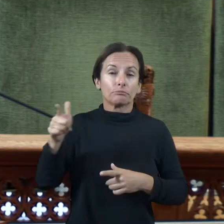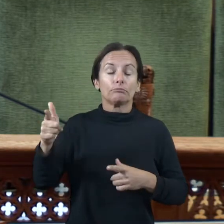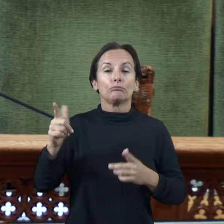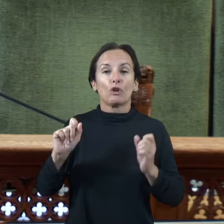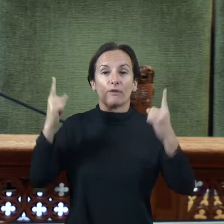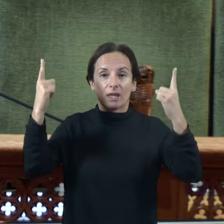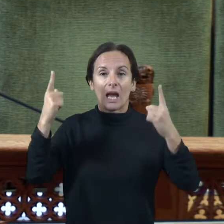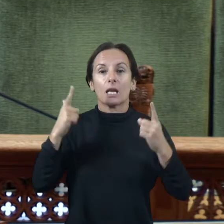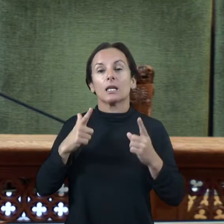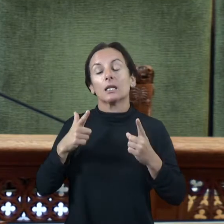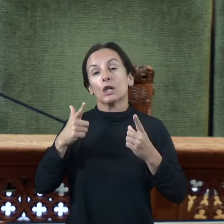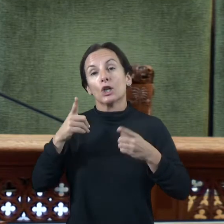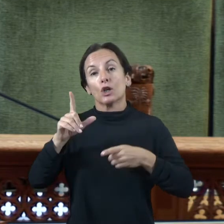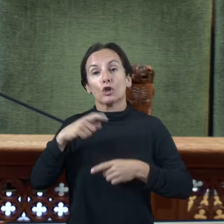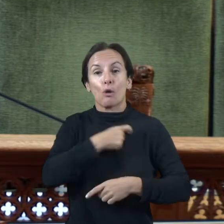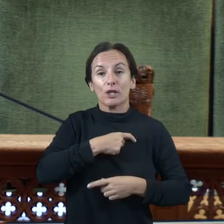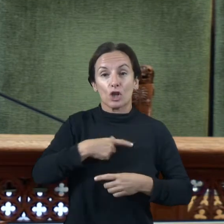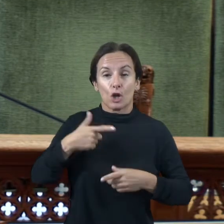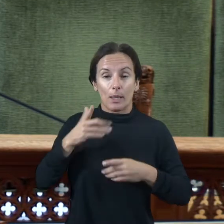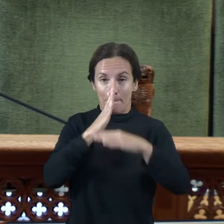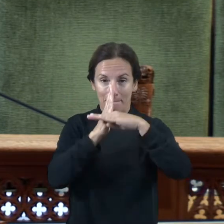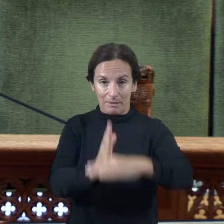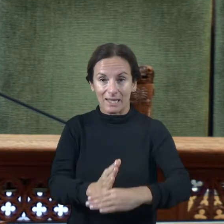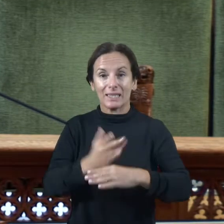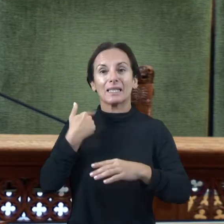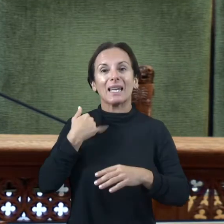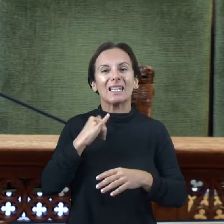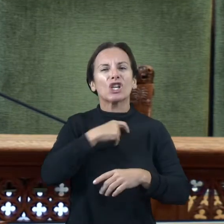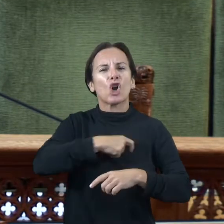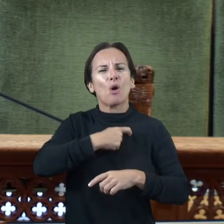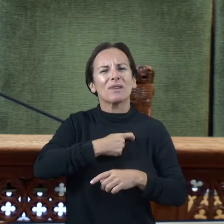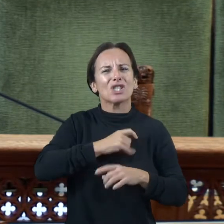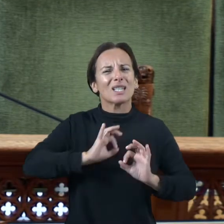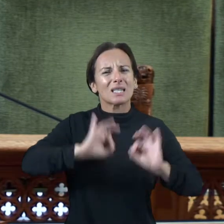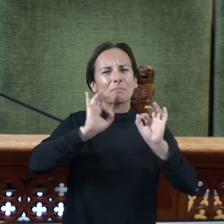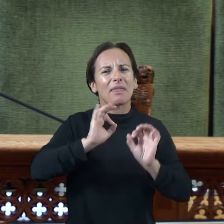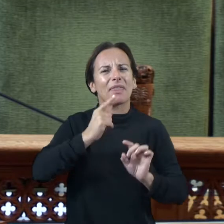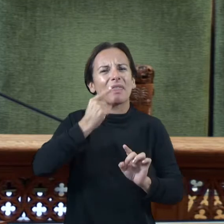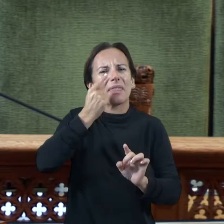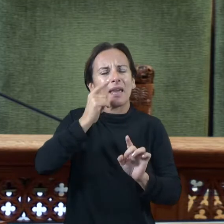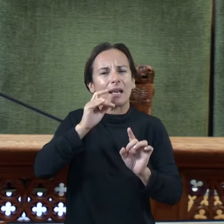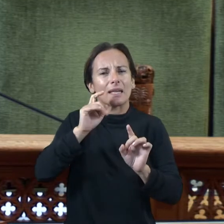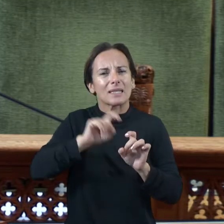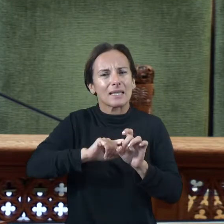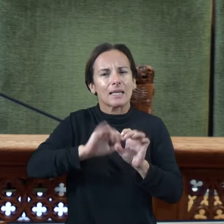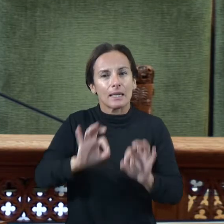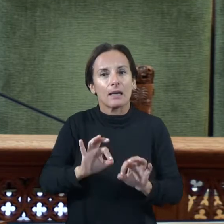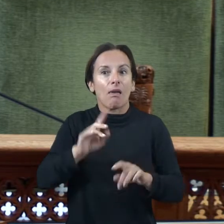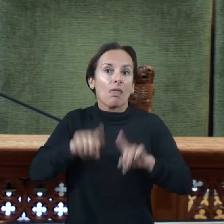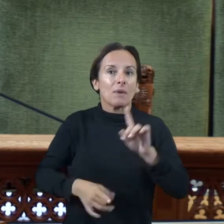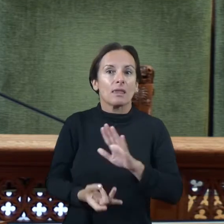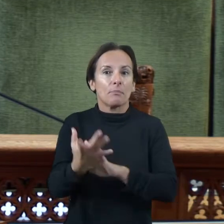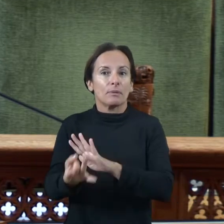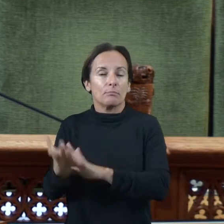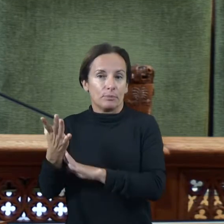Mallorca la comissió permanent i les distintes comissions específiques que s'ha de decidir quin que són adients i que s'hagin de